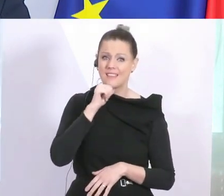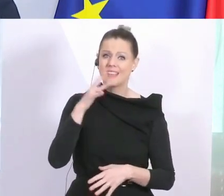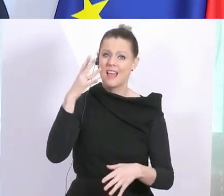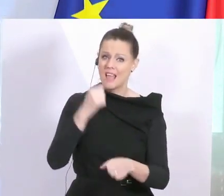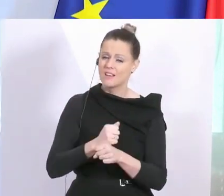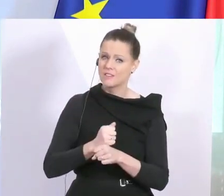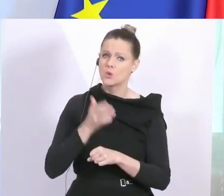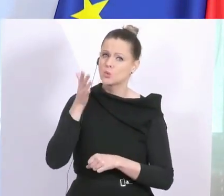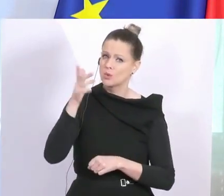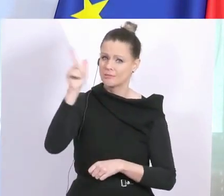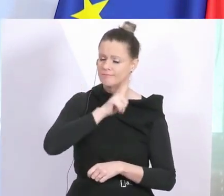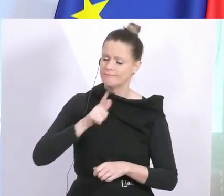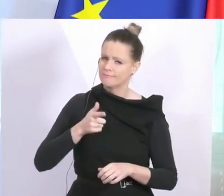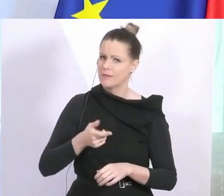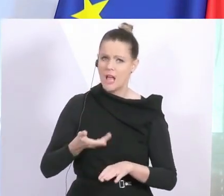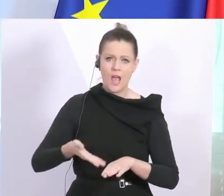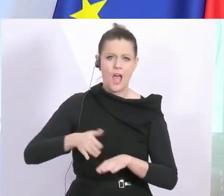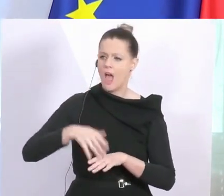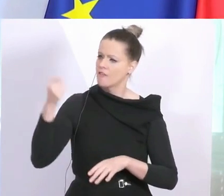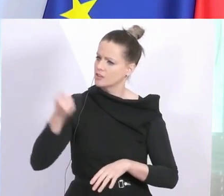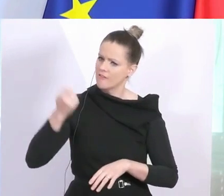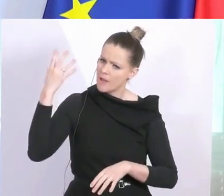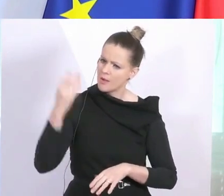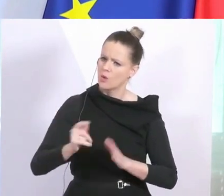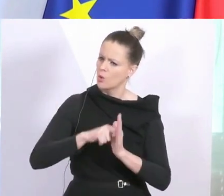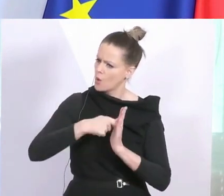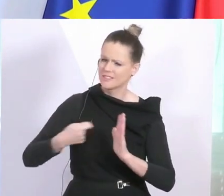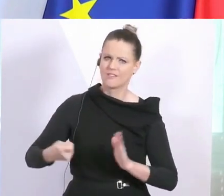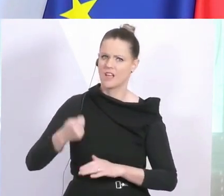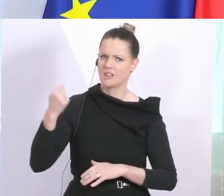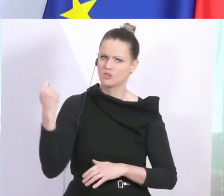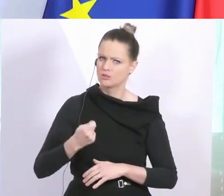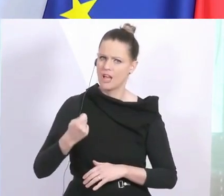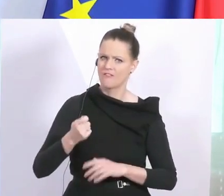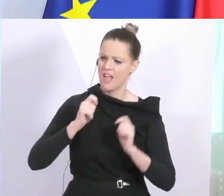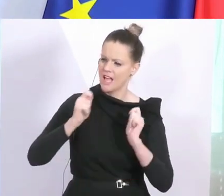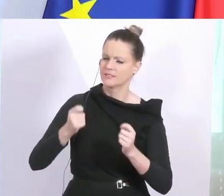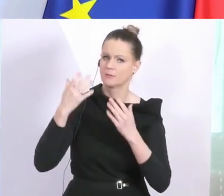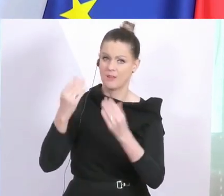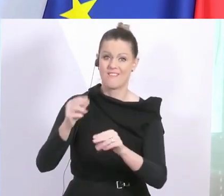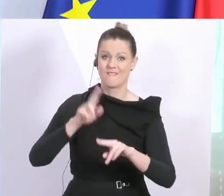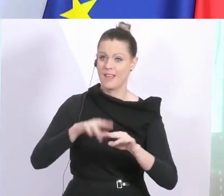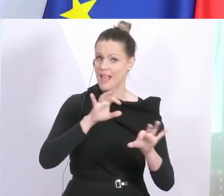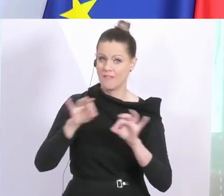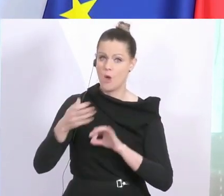Zukunft weiter konsequent auch dann angezeigt, wenn er den Anordnungen nicht Folge leistet.